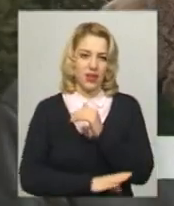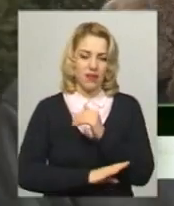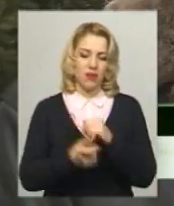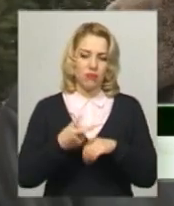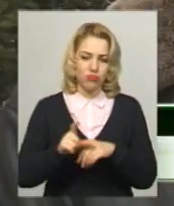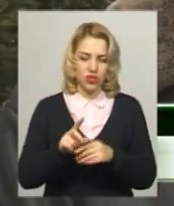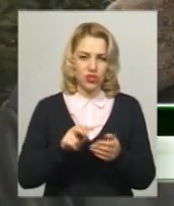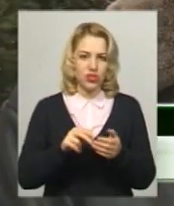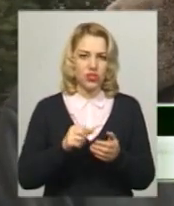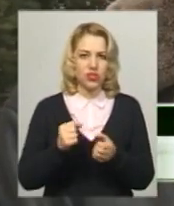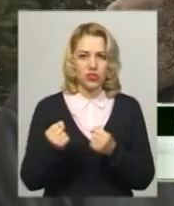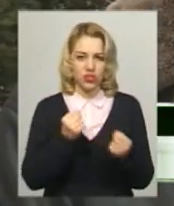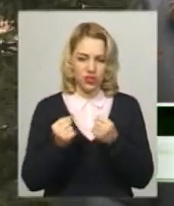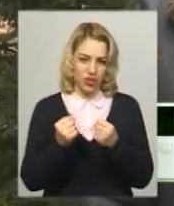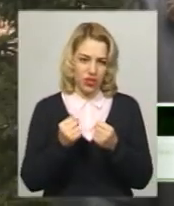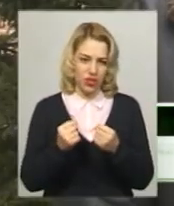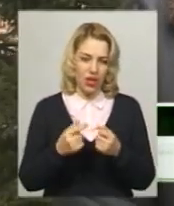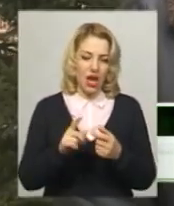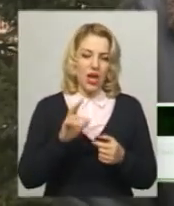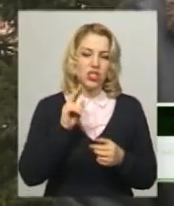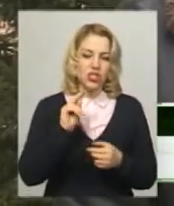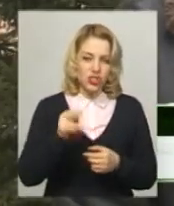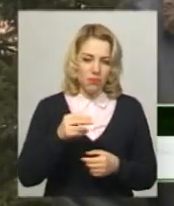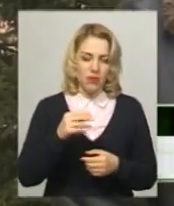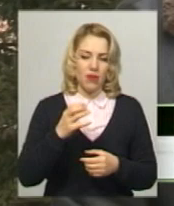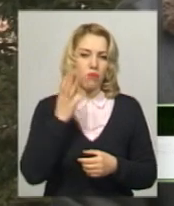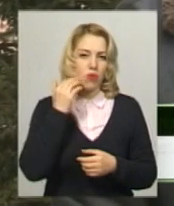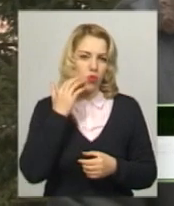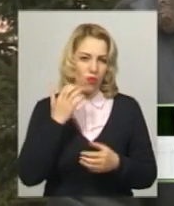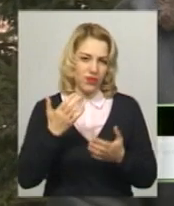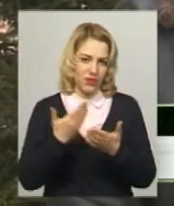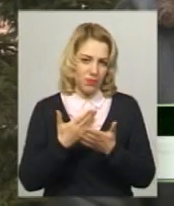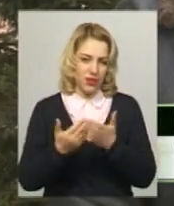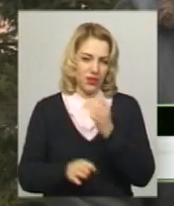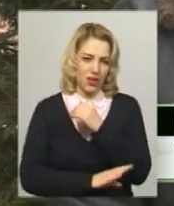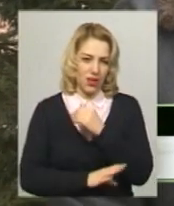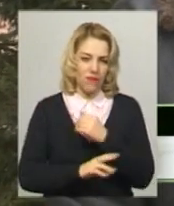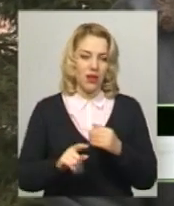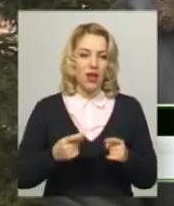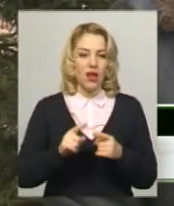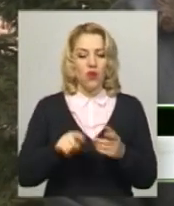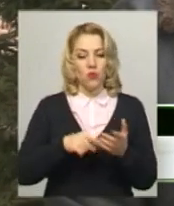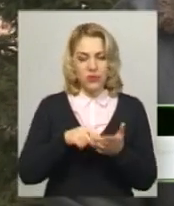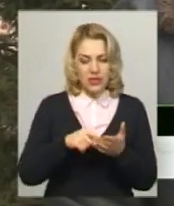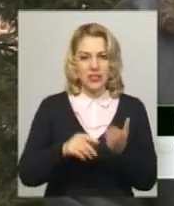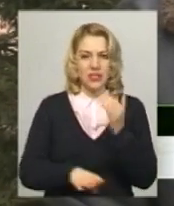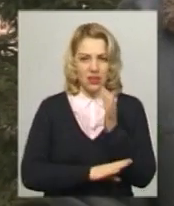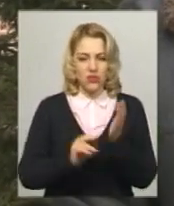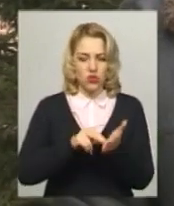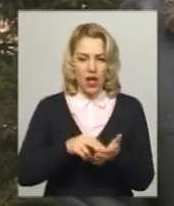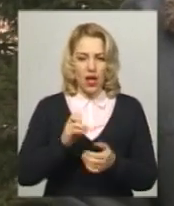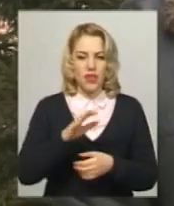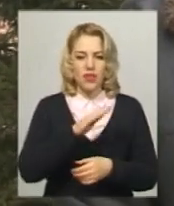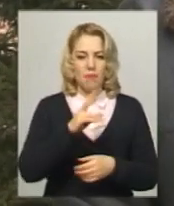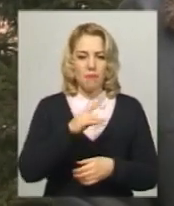дерева. Міські клени і так виживуть. А на Майдані, в Хмельницькому є дуже гарна